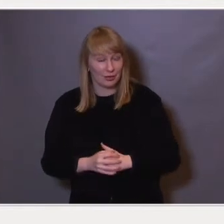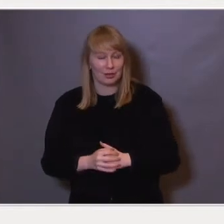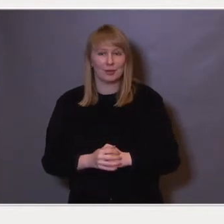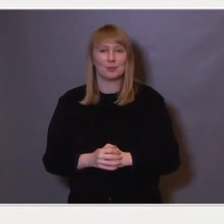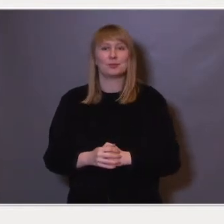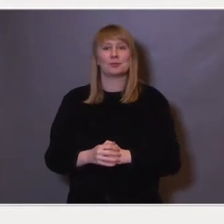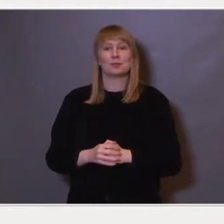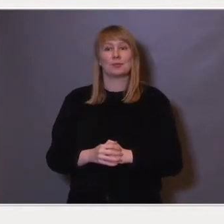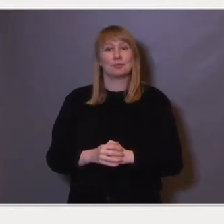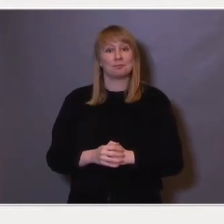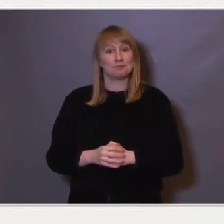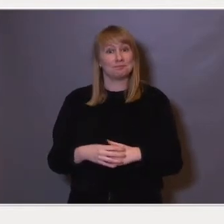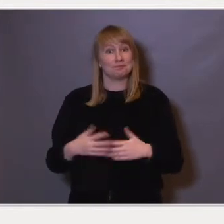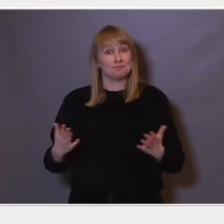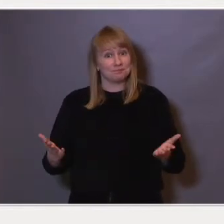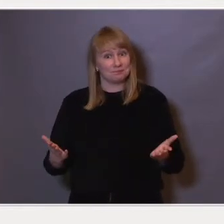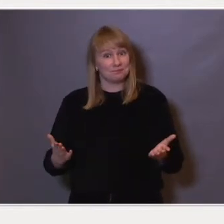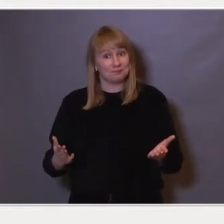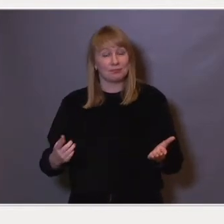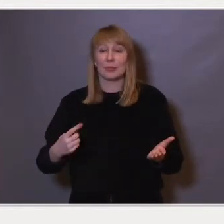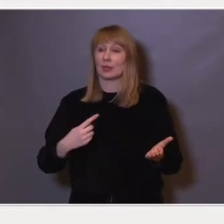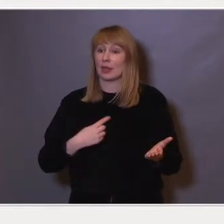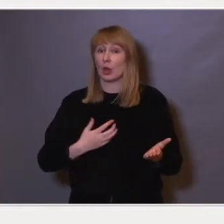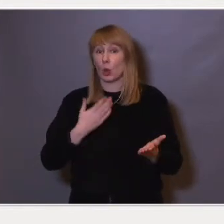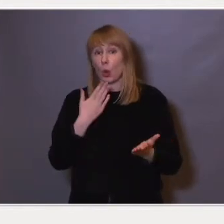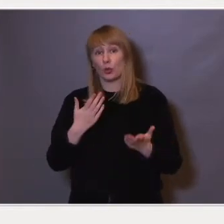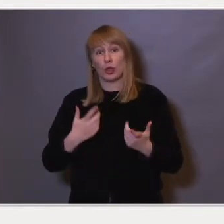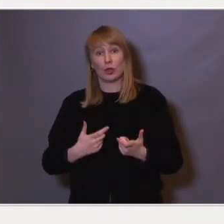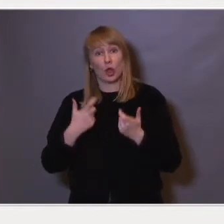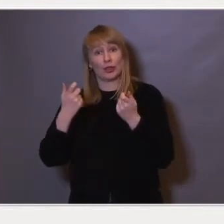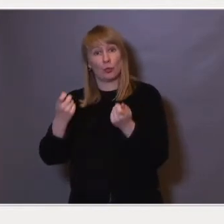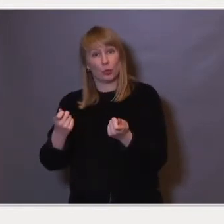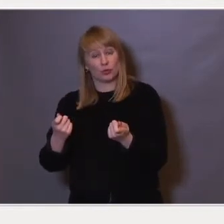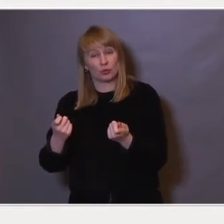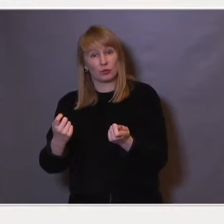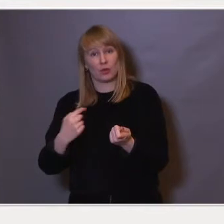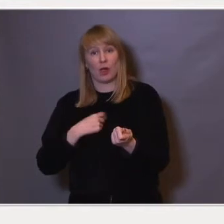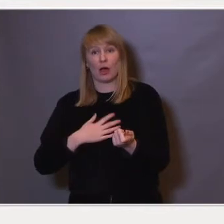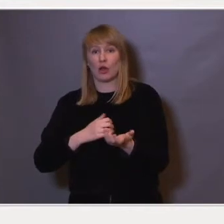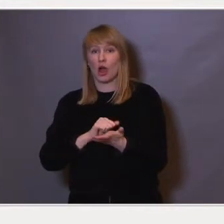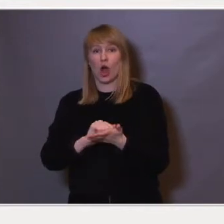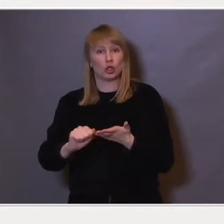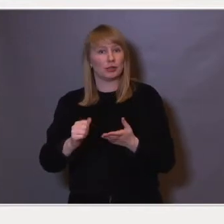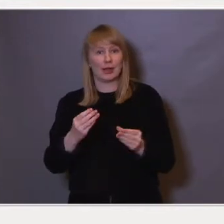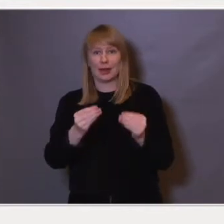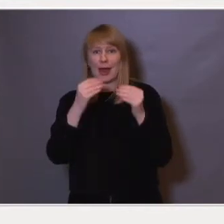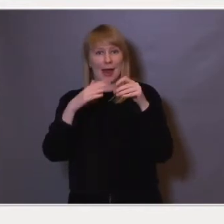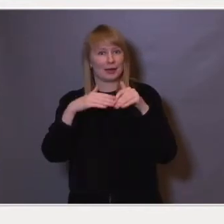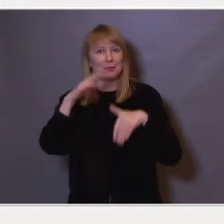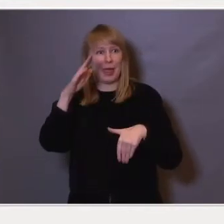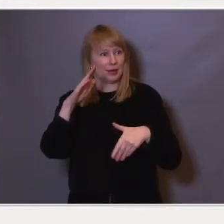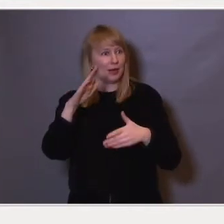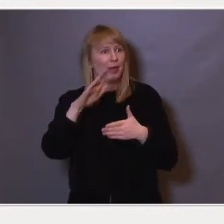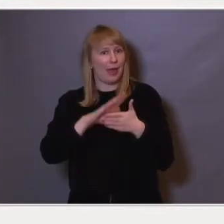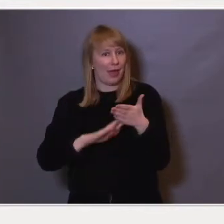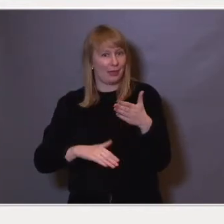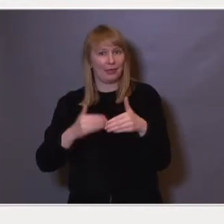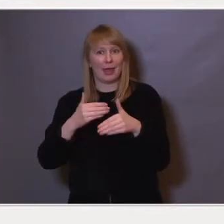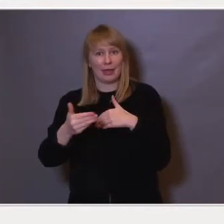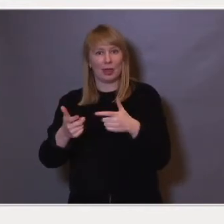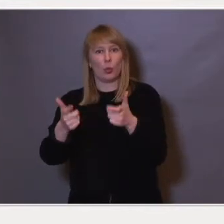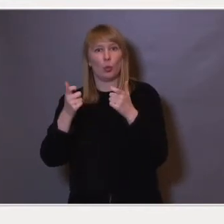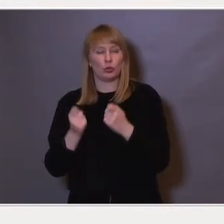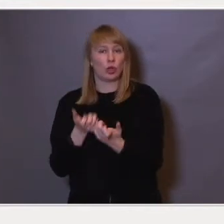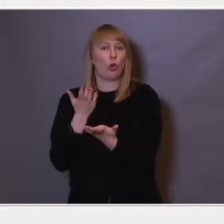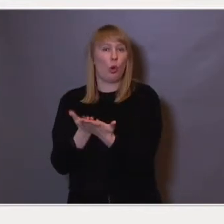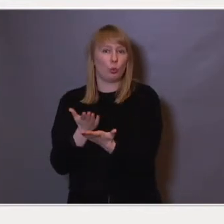Med det som bakteppet tenker jeg at jeg har blitt tatt godt imot, og aldri har jeg lært mer på kortere tid enn etter at jeg fikk dette